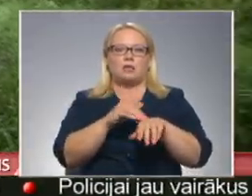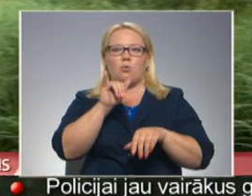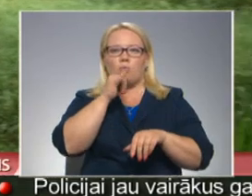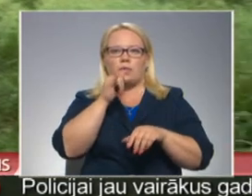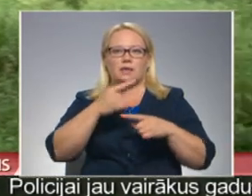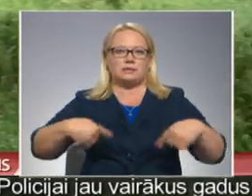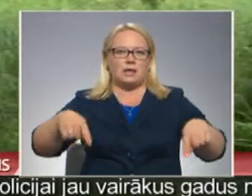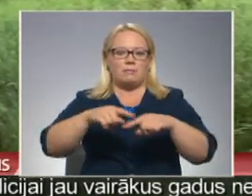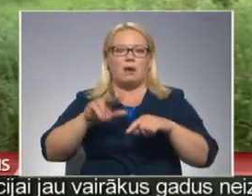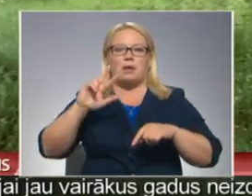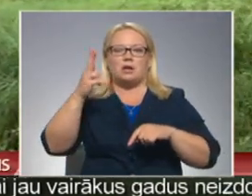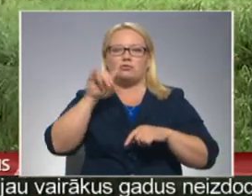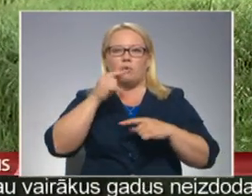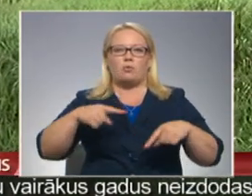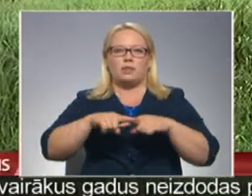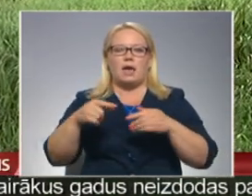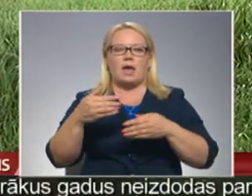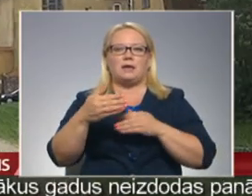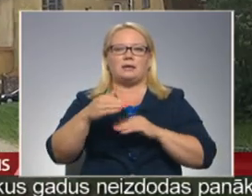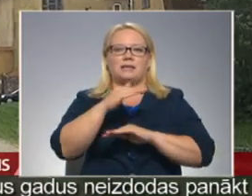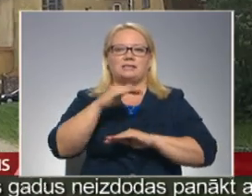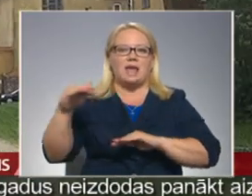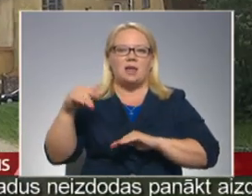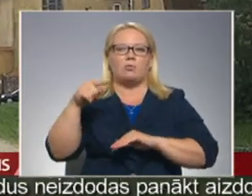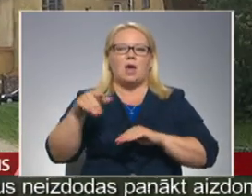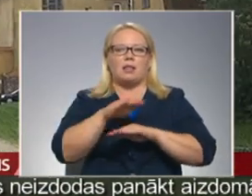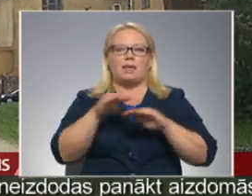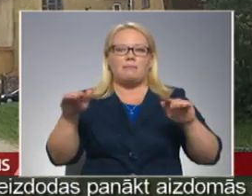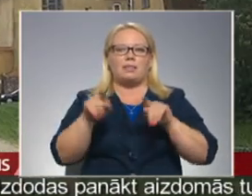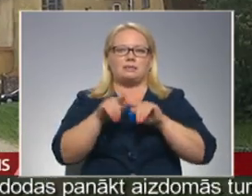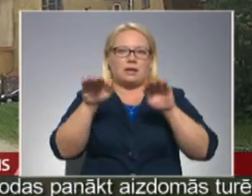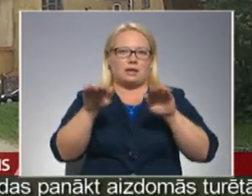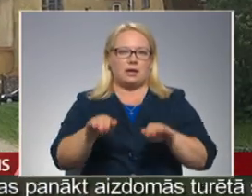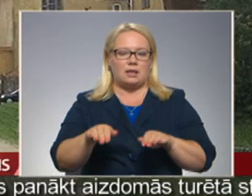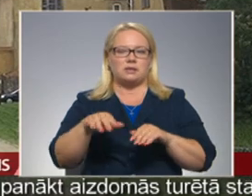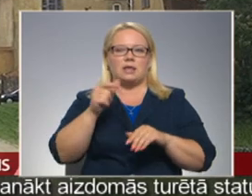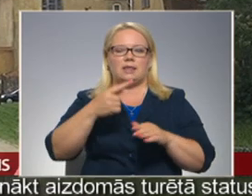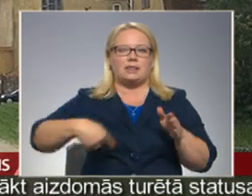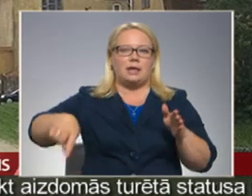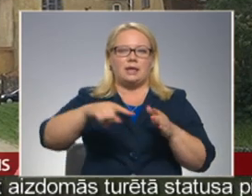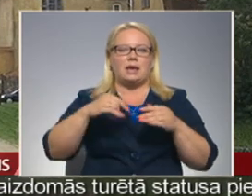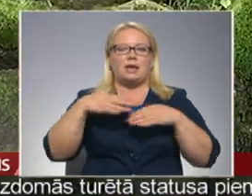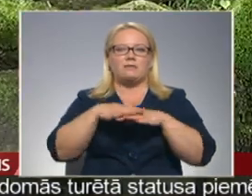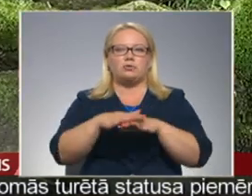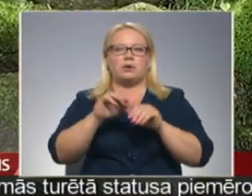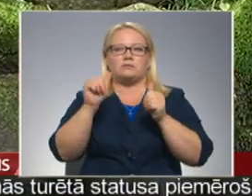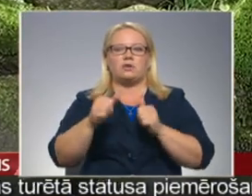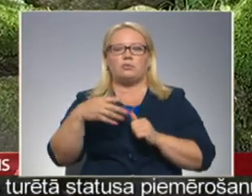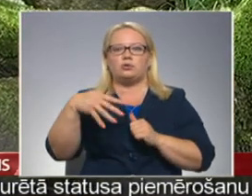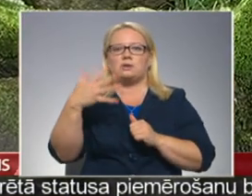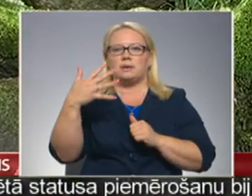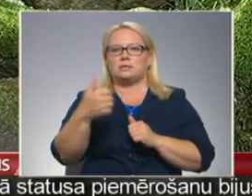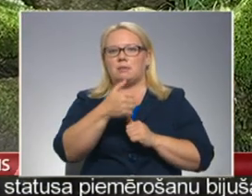tilpas. Bet trešajā ūdens tikai līdz ceļiem un arī tā līmenis turpina kristies. Lai arī dīķu infrastruktūru izveidot pirms aptuveni 45